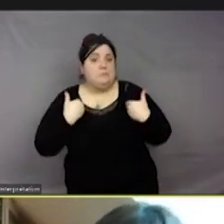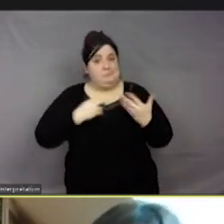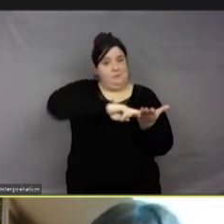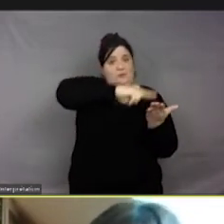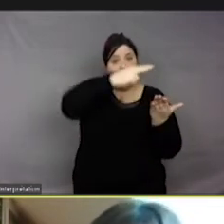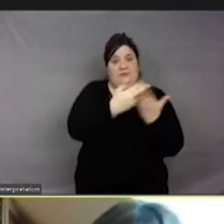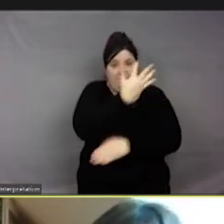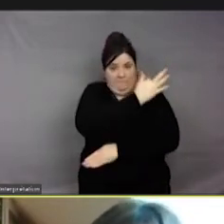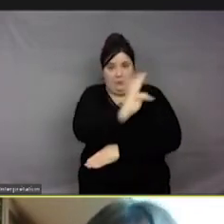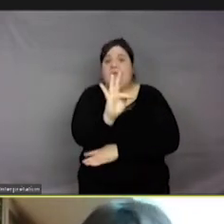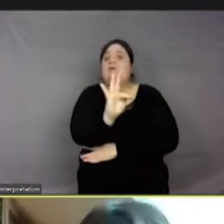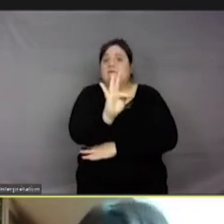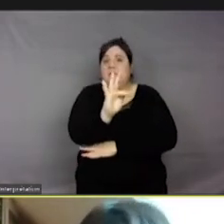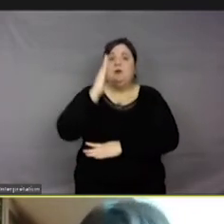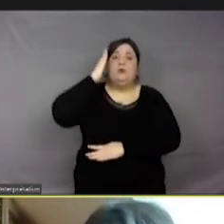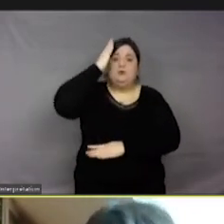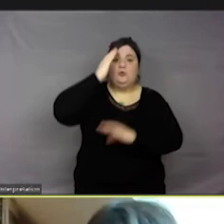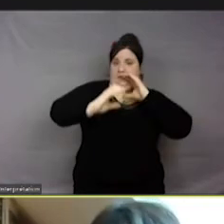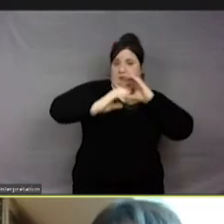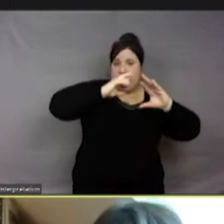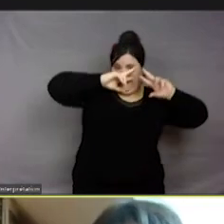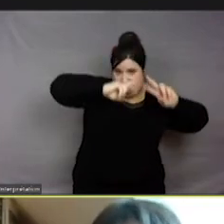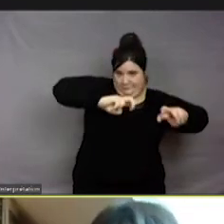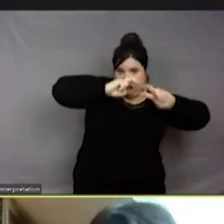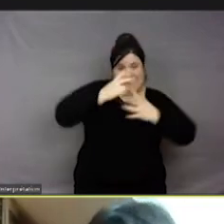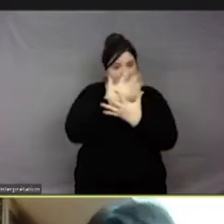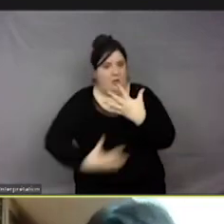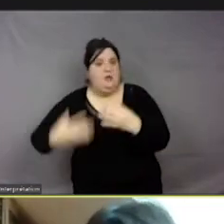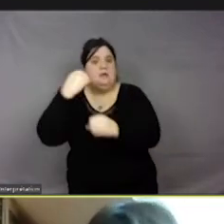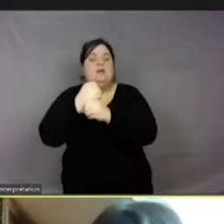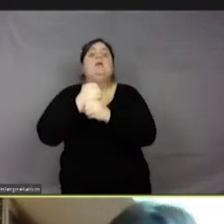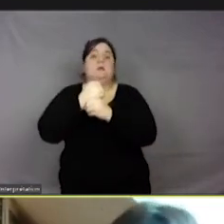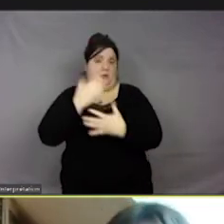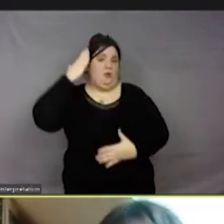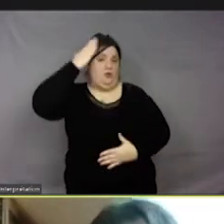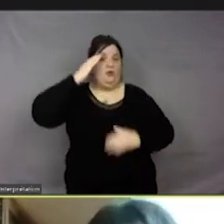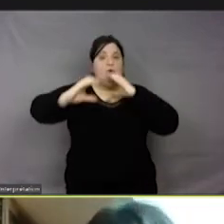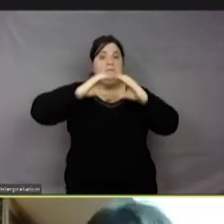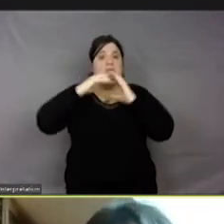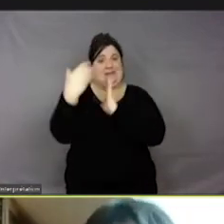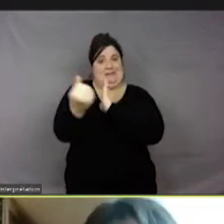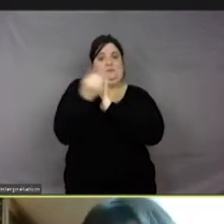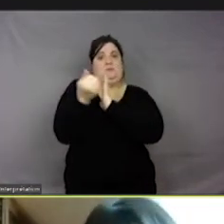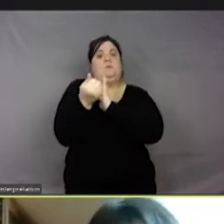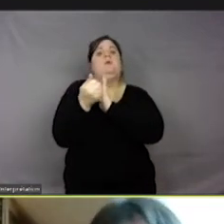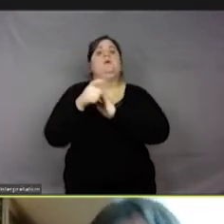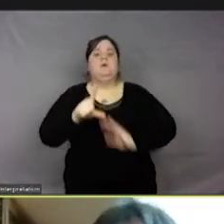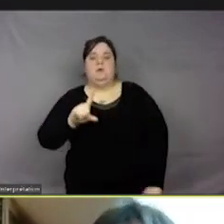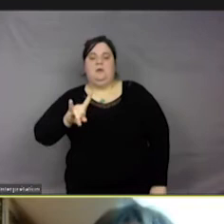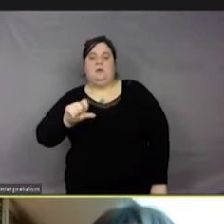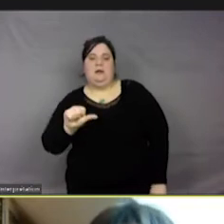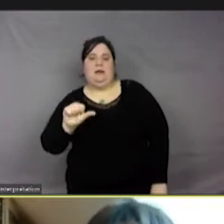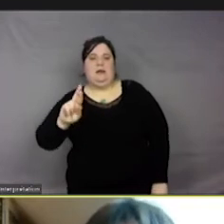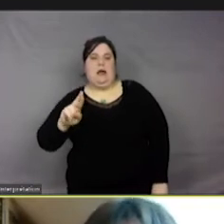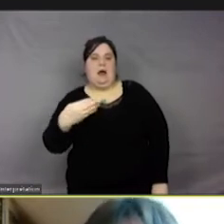Société française de zoosémiotique, nous avons créé la collection zoosémiotique chez l'Armatan, et notre premier ouvrage, qui a été l